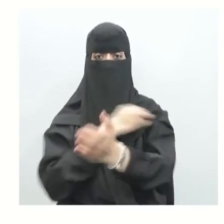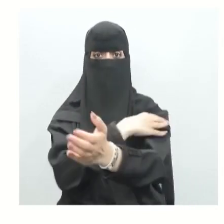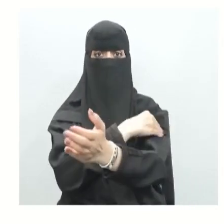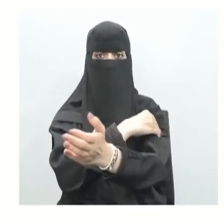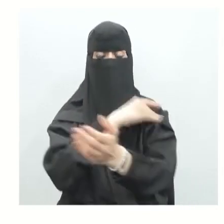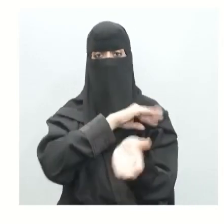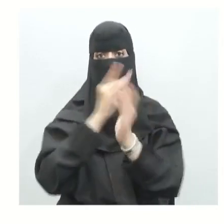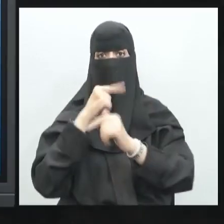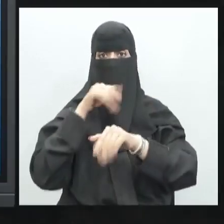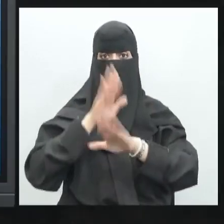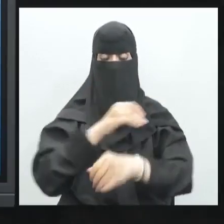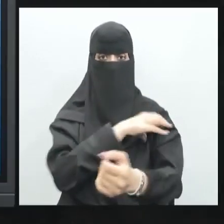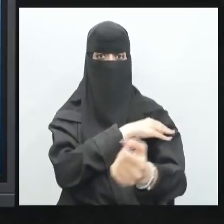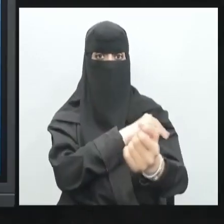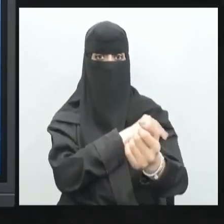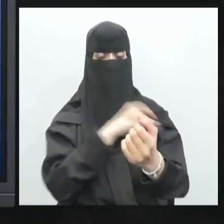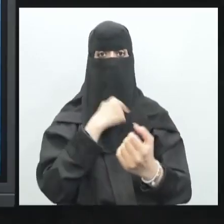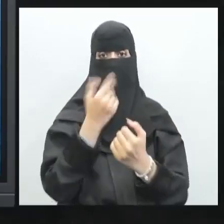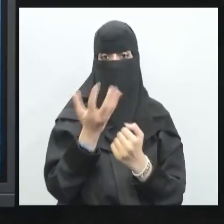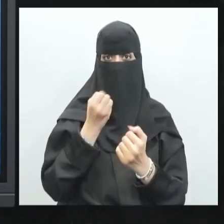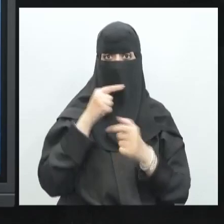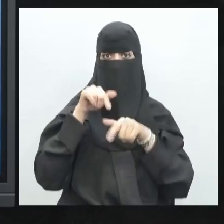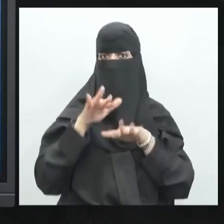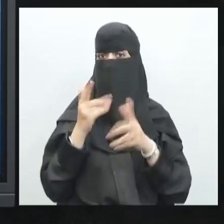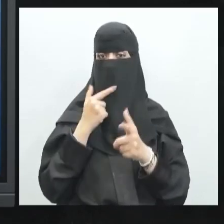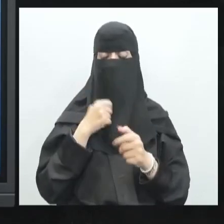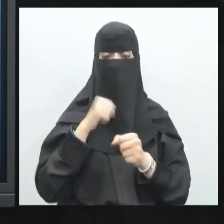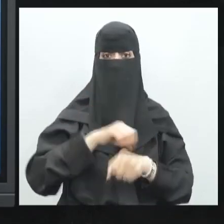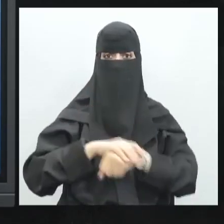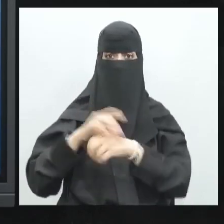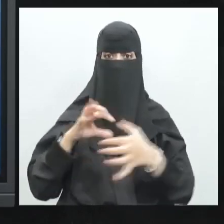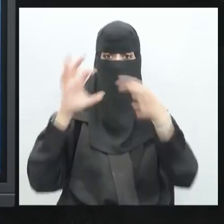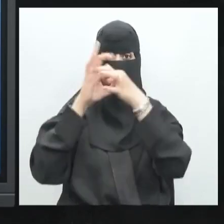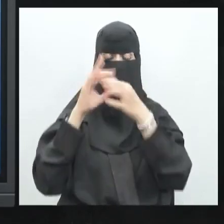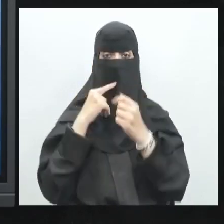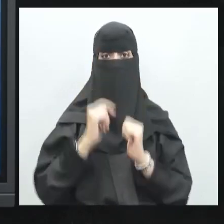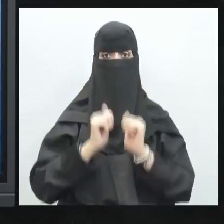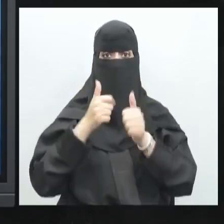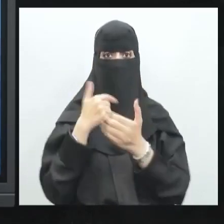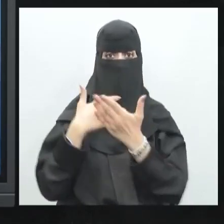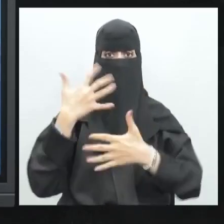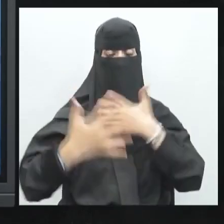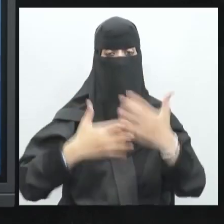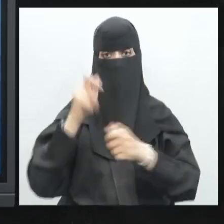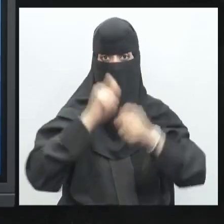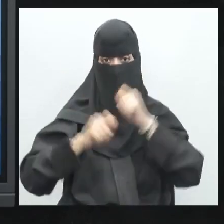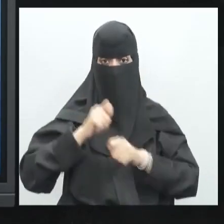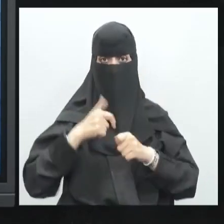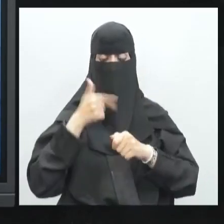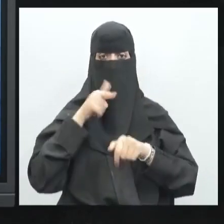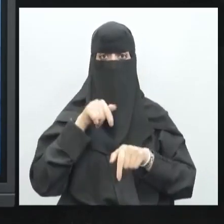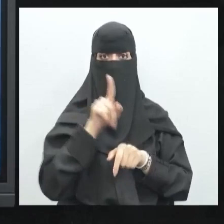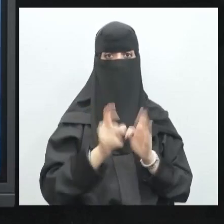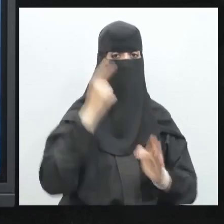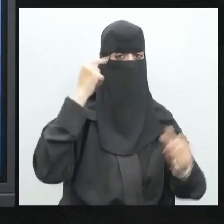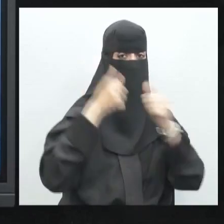هذه العضلات هي بحاجة للعظام لترتبط بها لتستطيع الحركة تساعدها في عملية التحرك ولعلنا